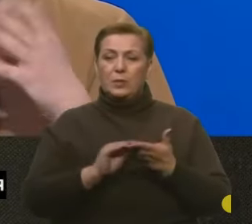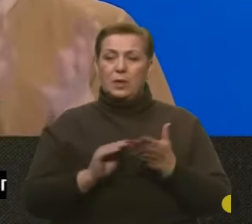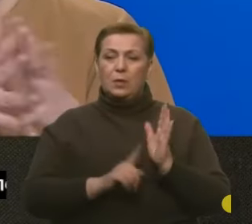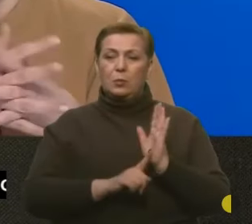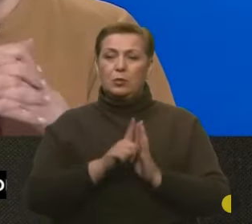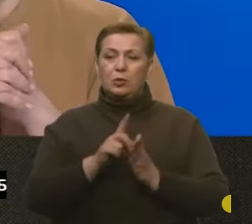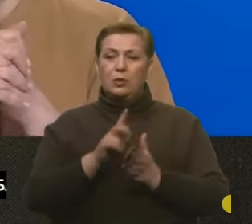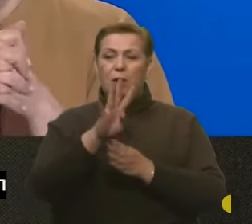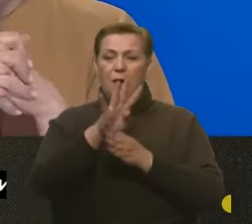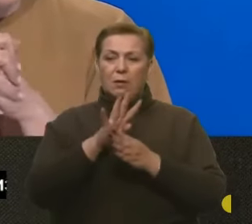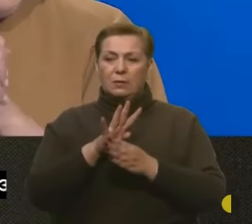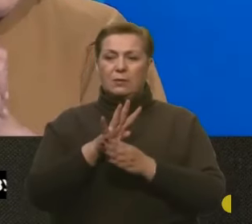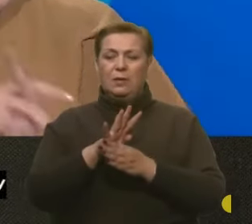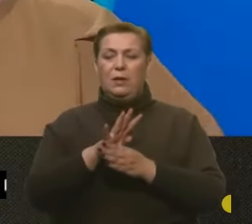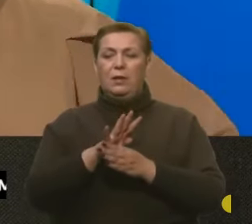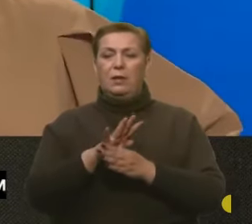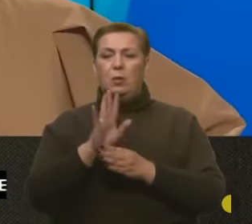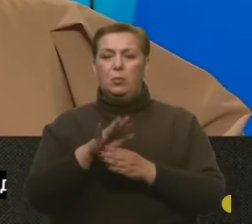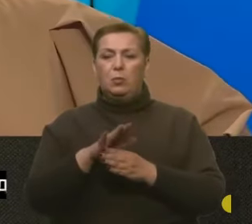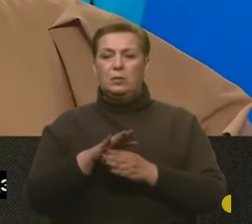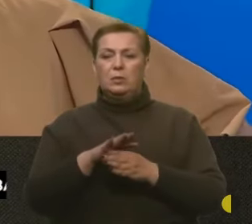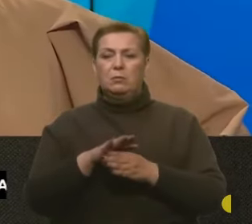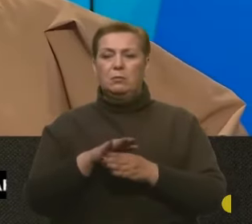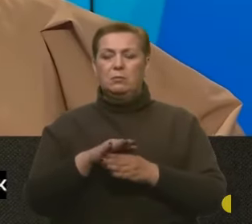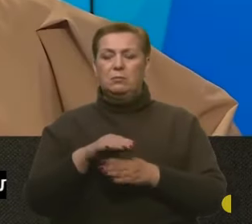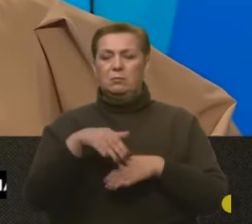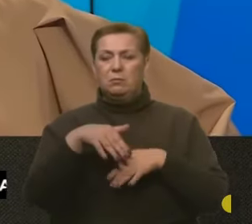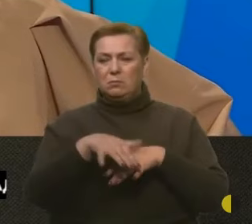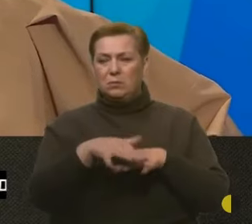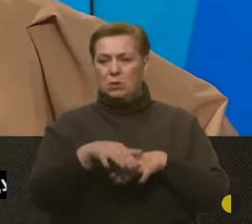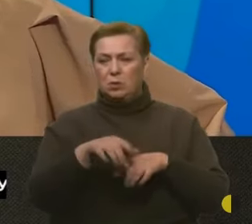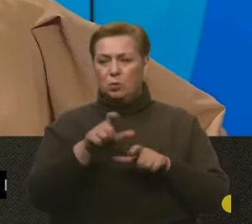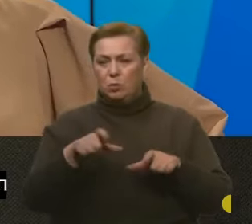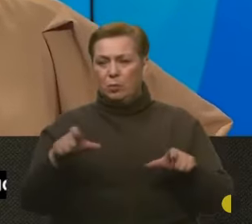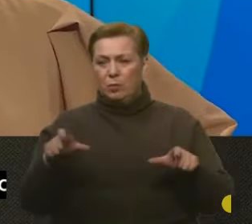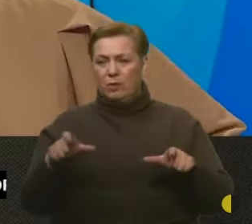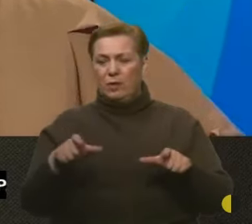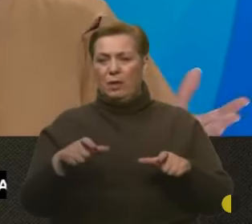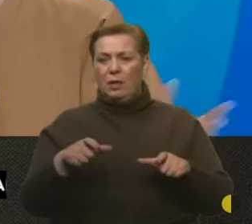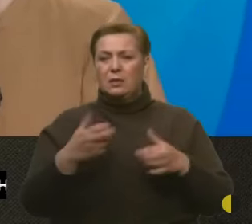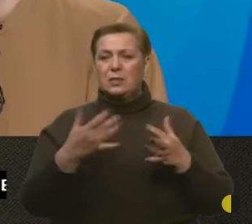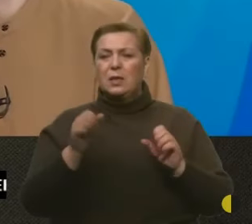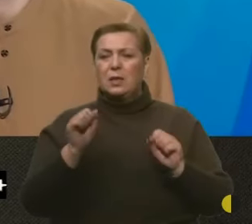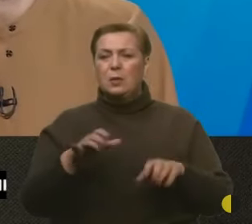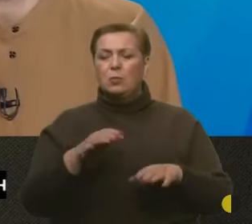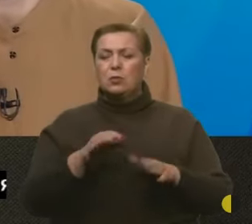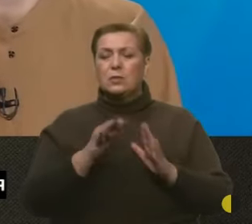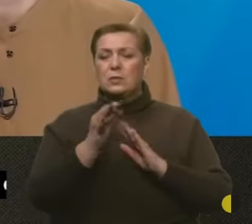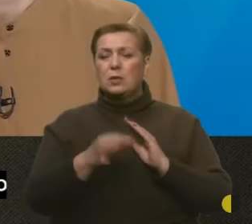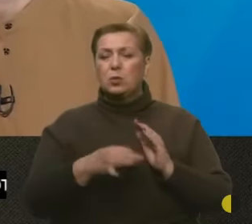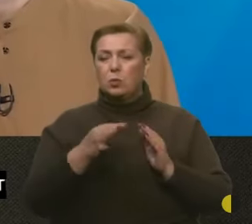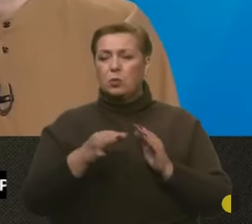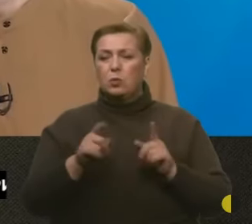заходять штурмовики під прикриттям бронетехніки і дронів. От скільки таких штурмів може бути за добу?